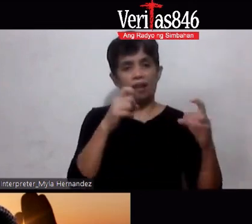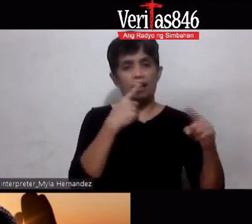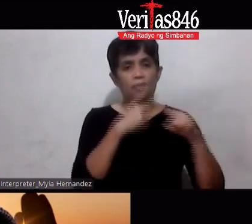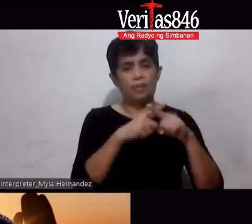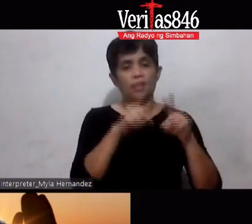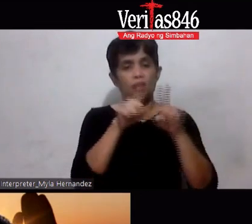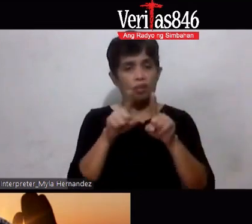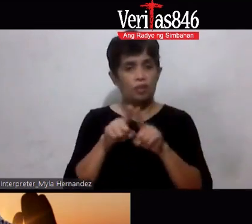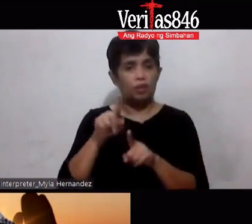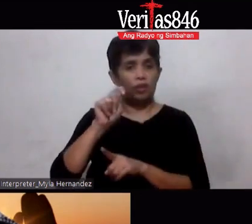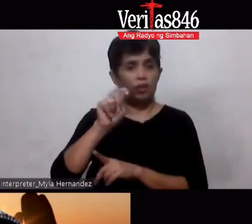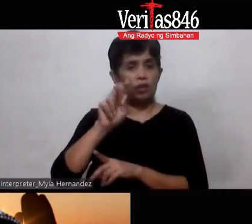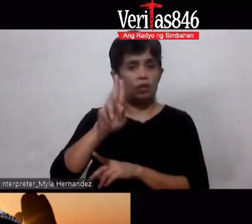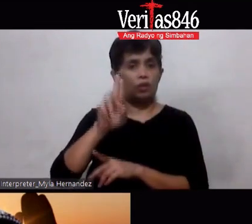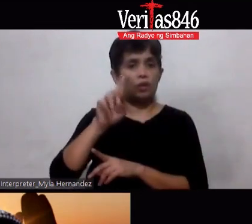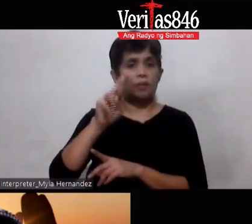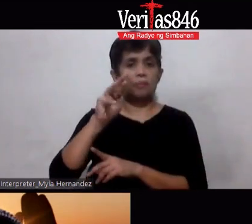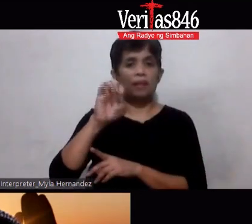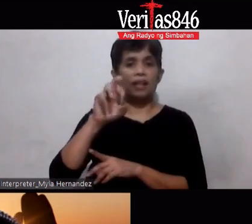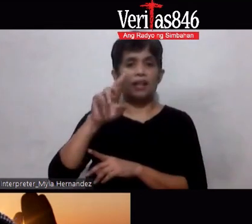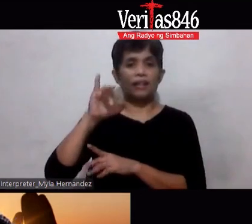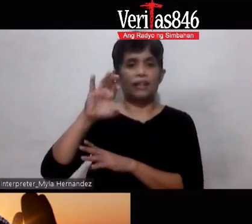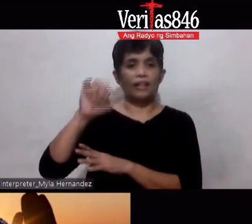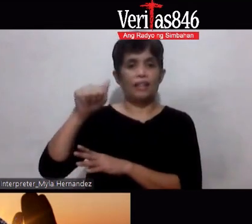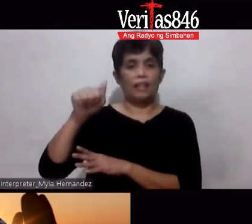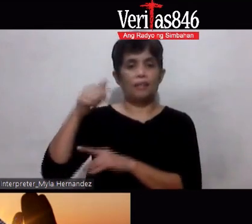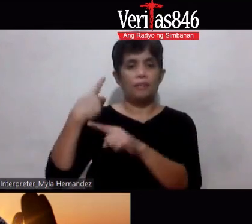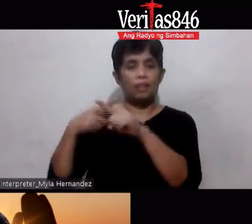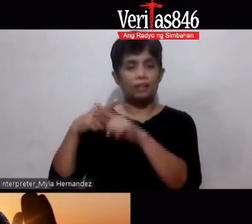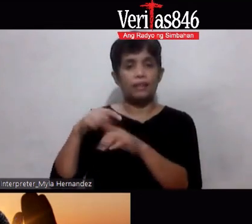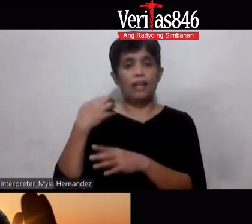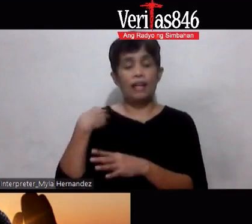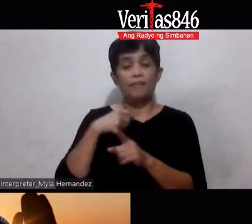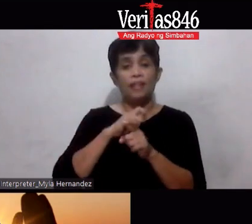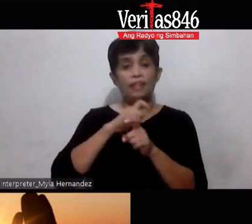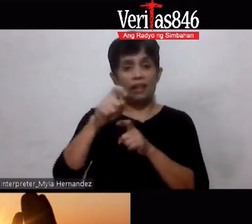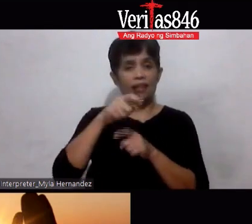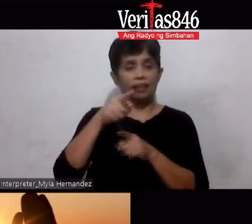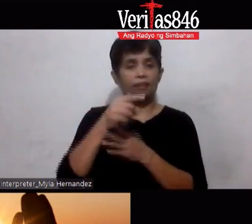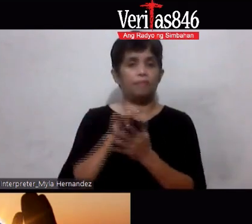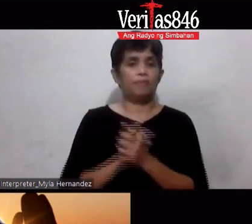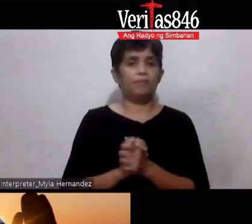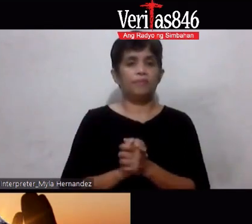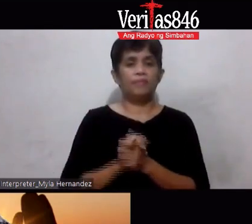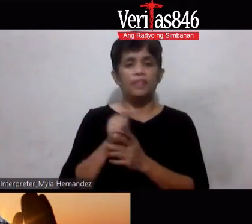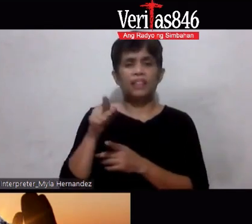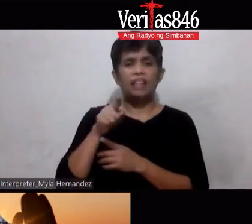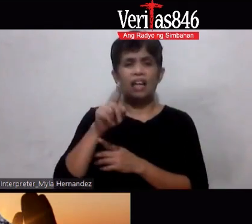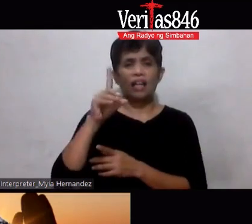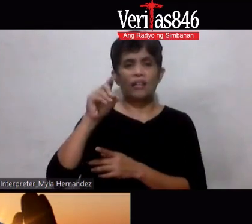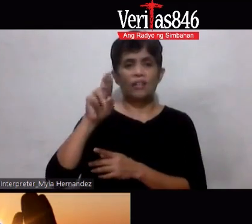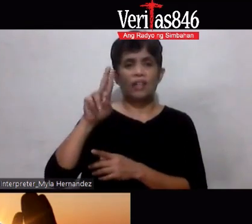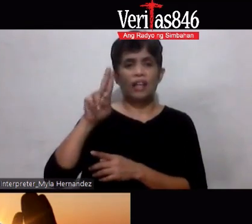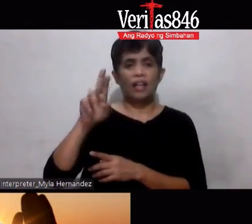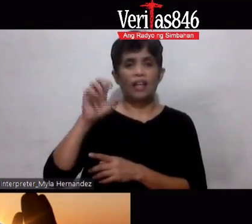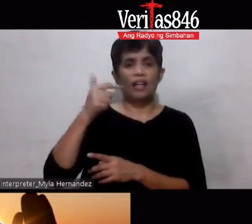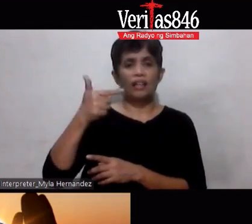Plus may nagtext sa amin sabi daw nung taga butika hindi ko alam which drugstore sinabi